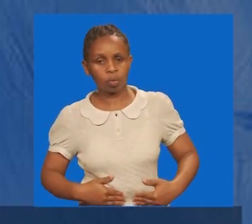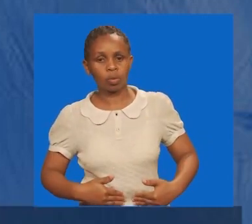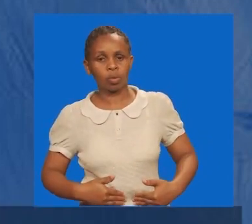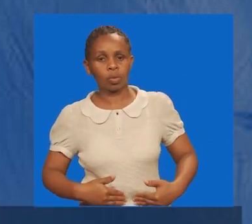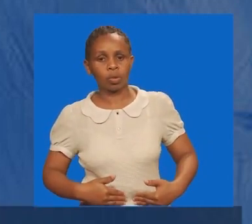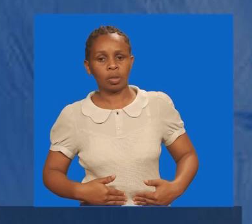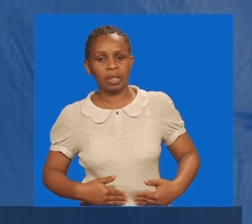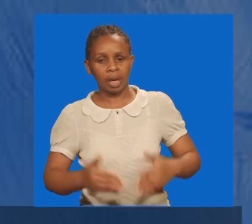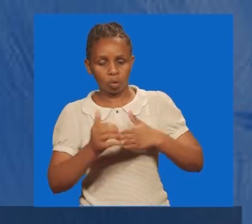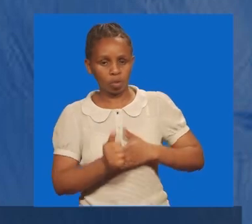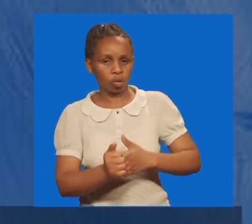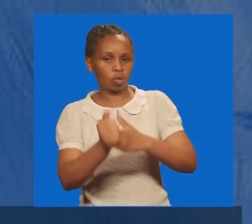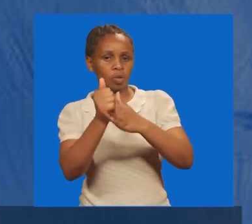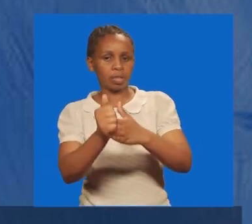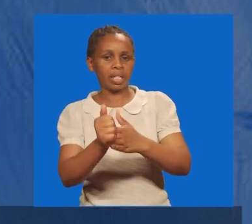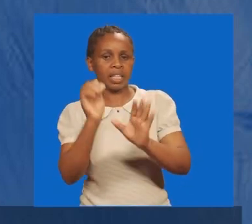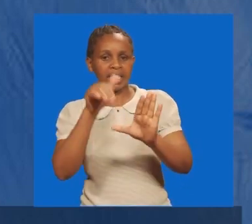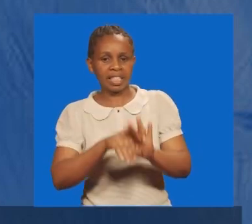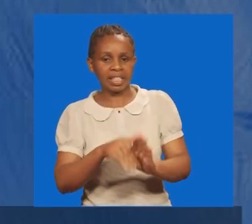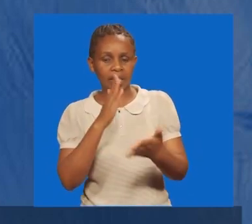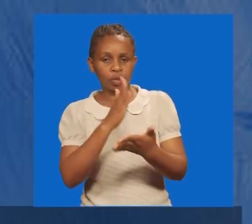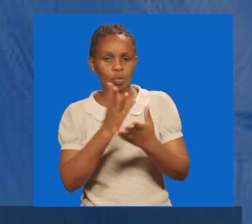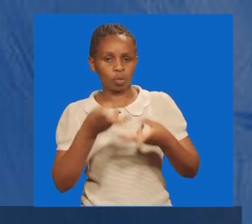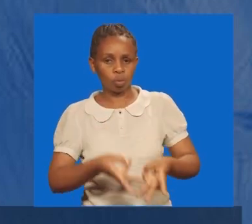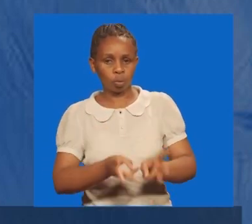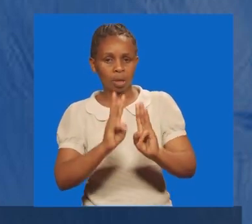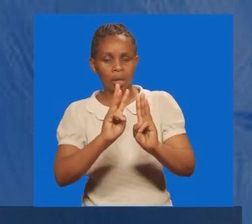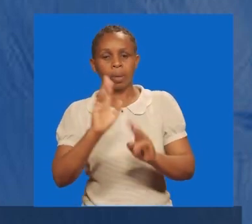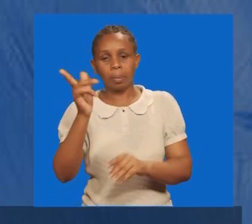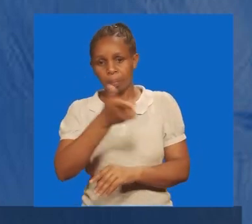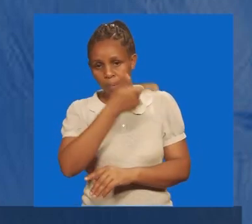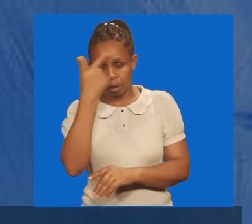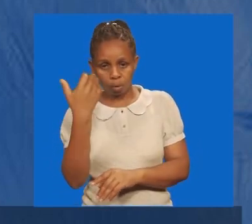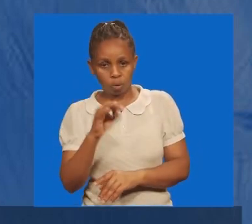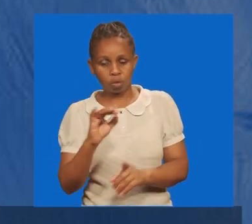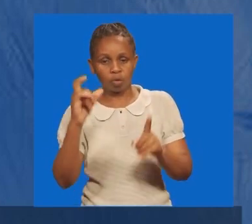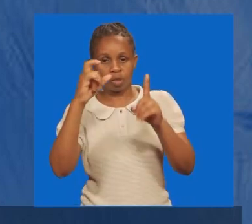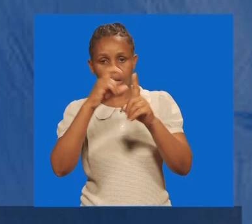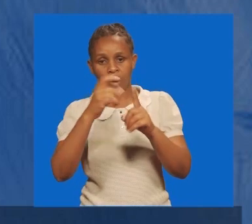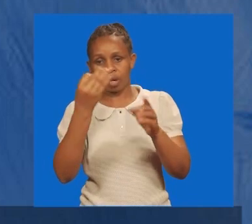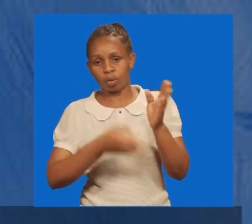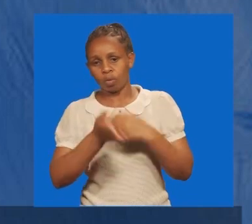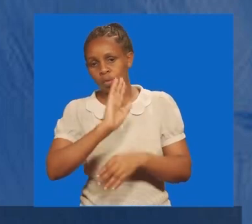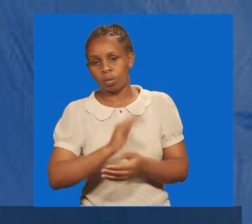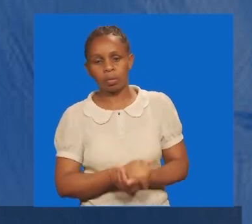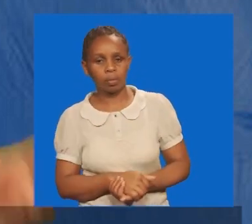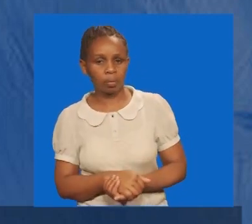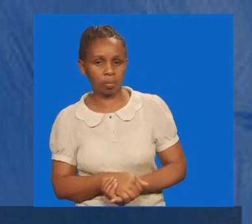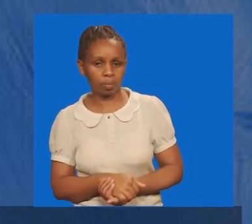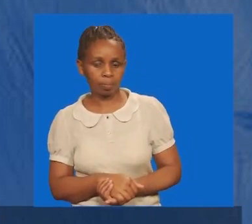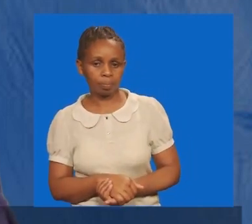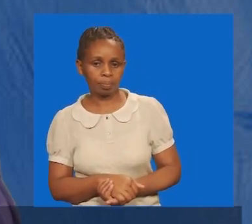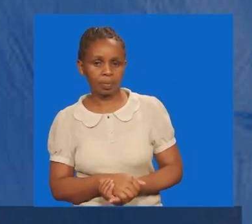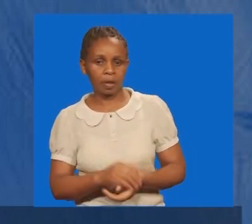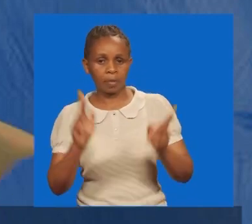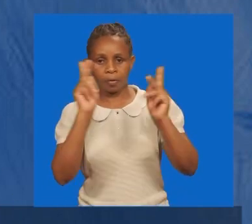yangu, na kuniongoza, katika njia zaaki, kwa nchili, ya nchina, lake, kuhu